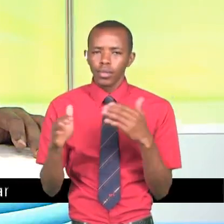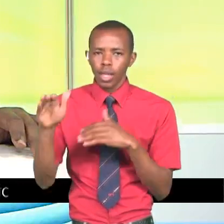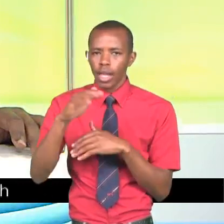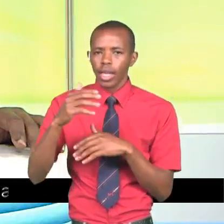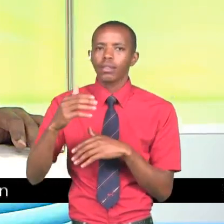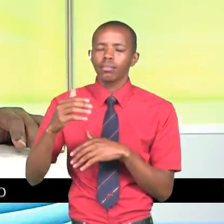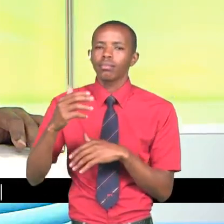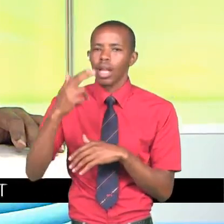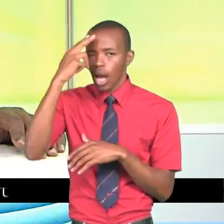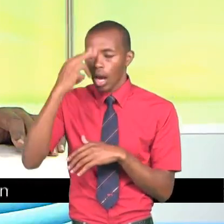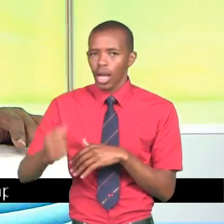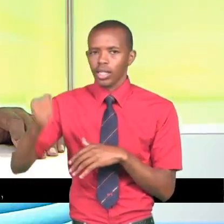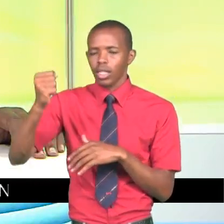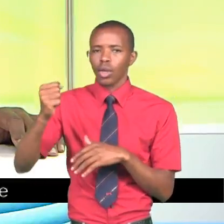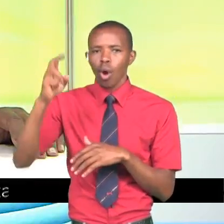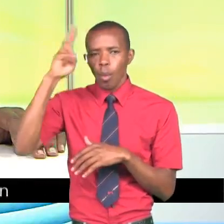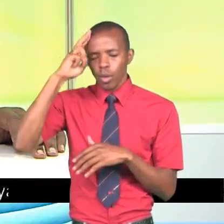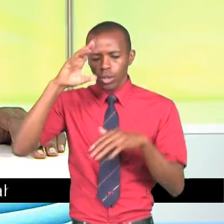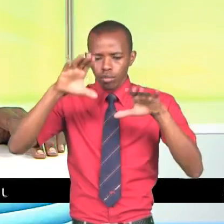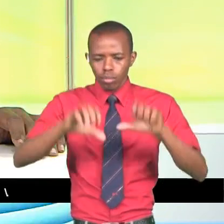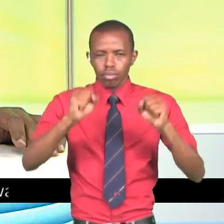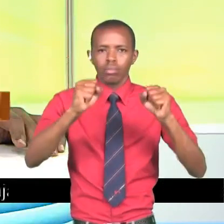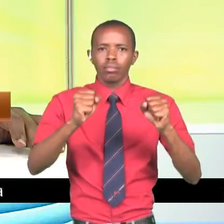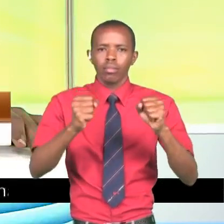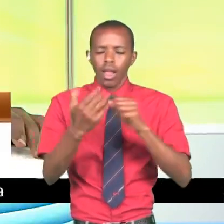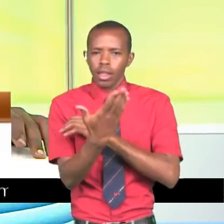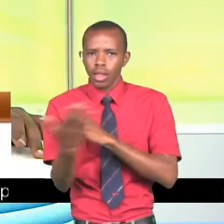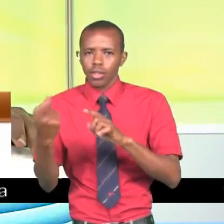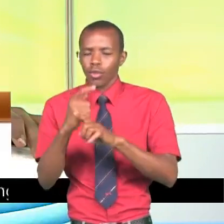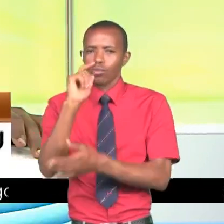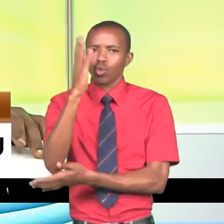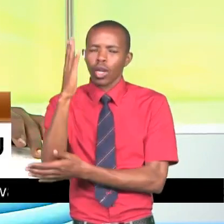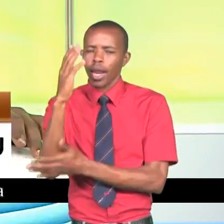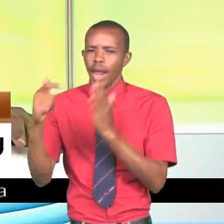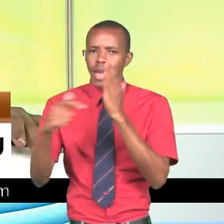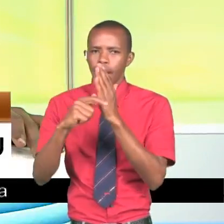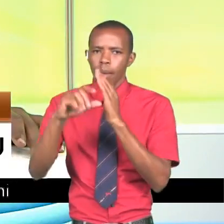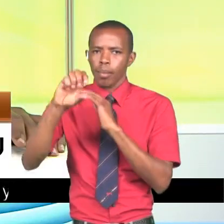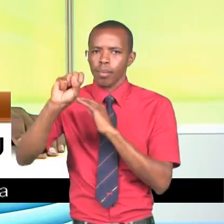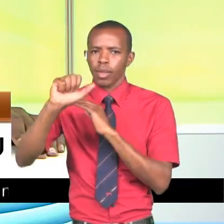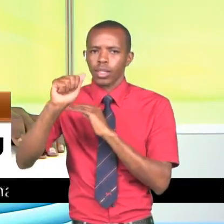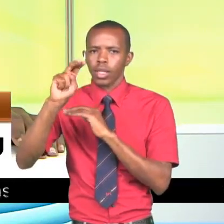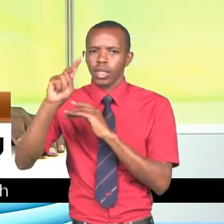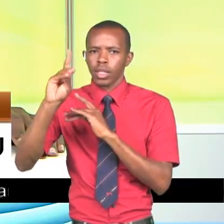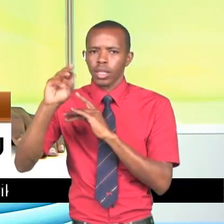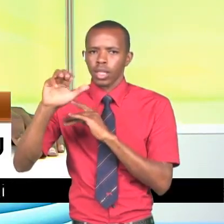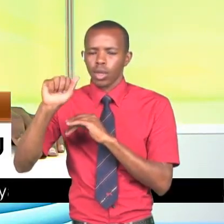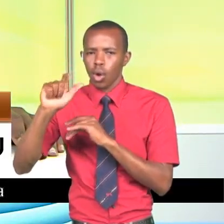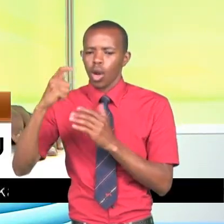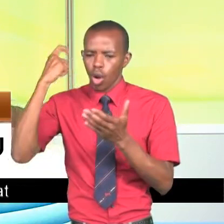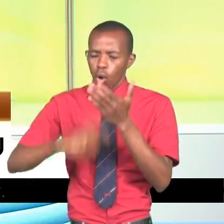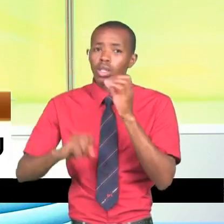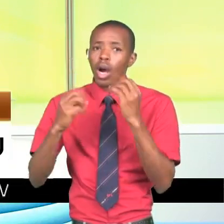kajado. Ni kwamba polisi wa menesa bidhaa. Zina zotokana na mtu unojulikana kama Sandalwood. Zadamani ya